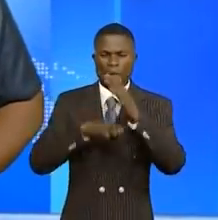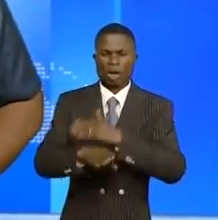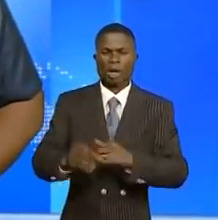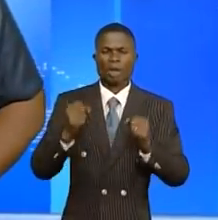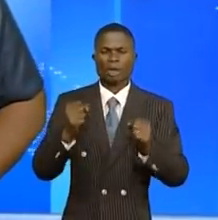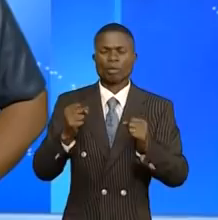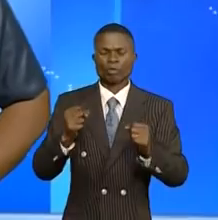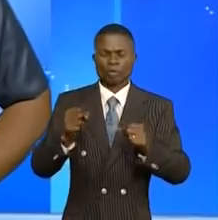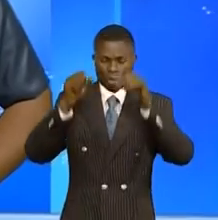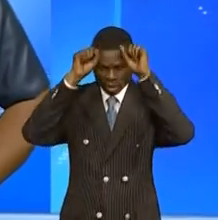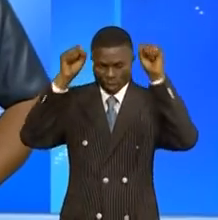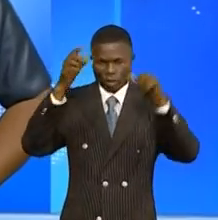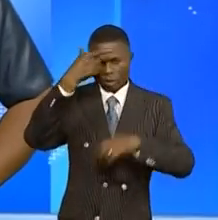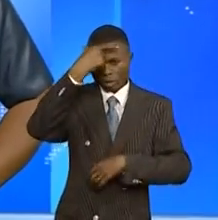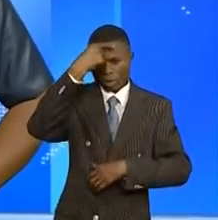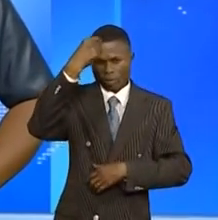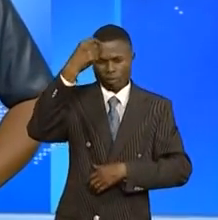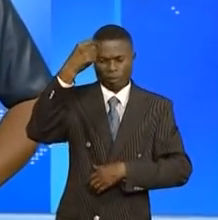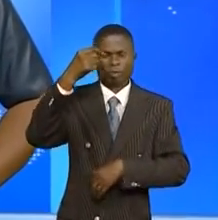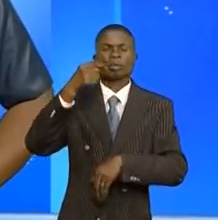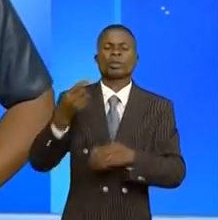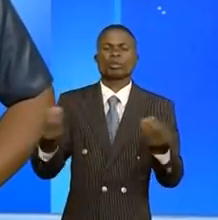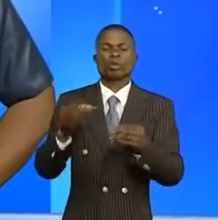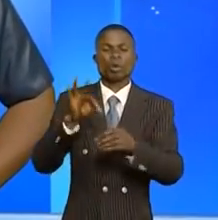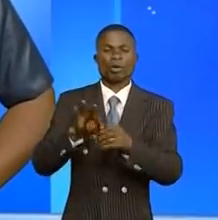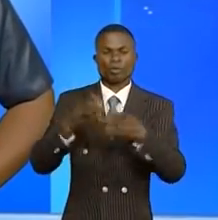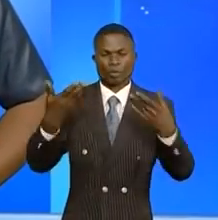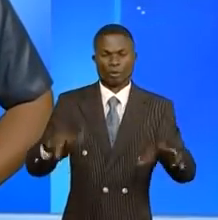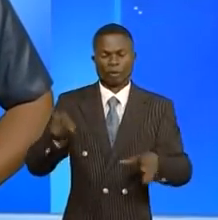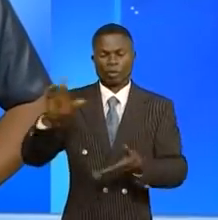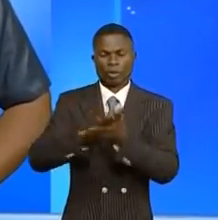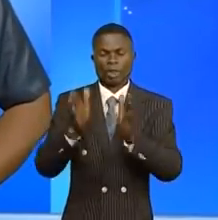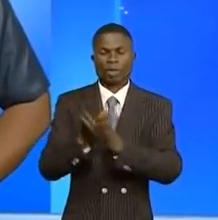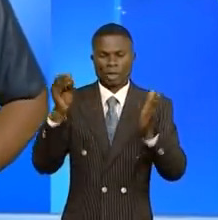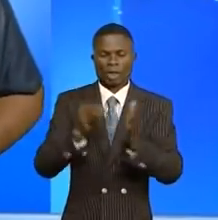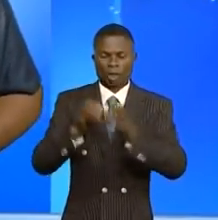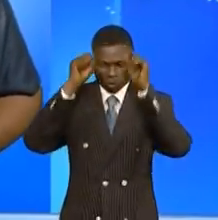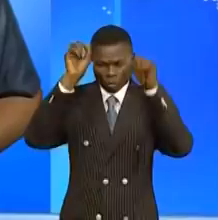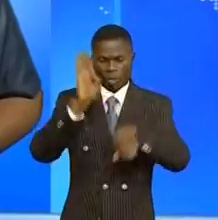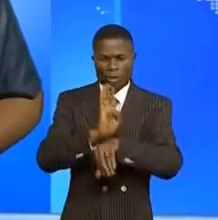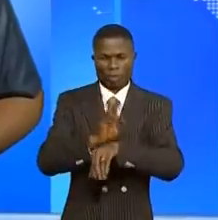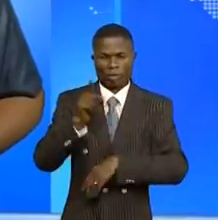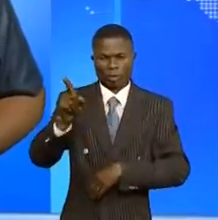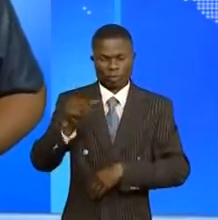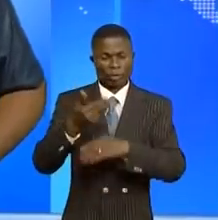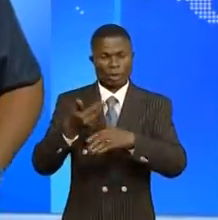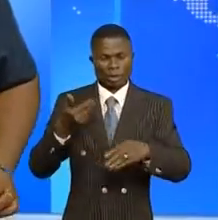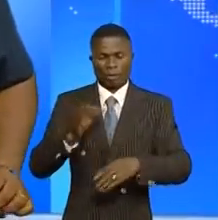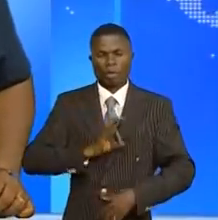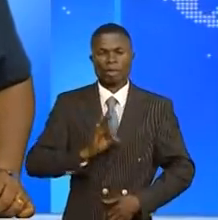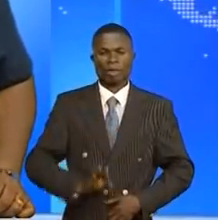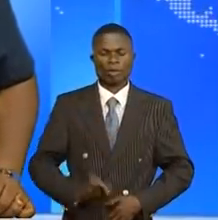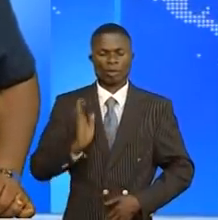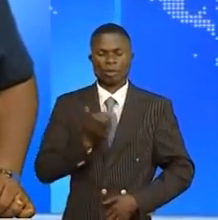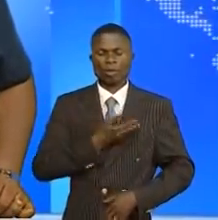'investiture du président de la République du Congo, Denis Sassou Nguessou, ce matin à Brazzaville. Avant cela, Félix-Antoine